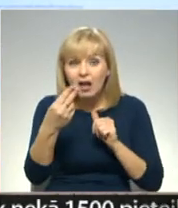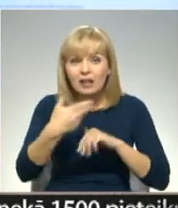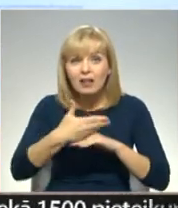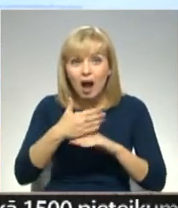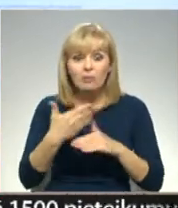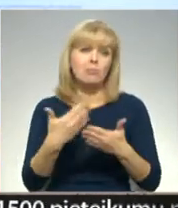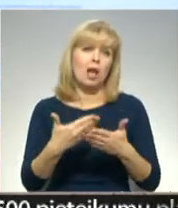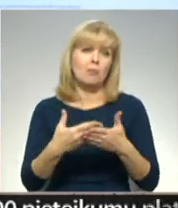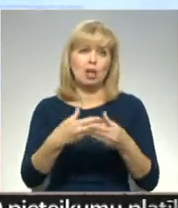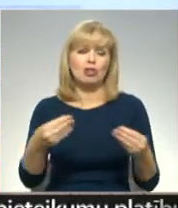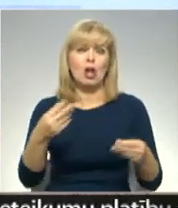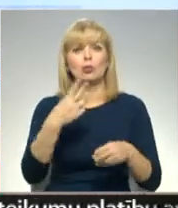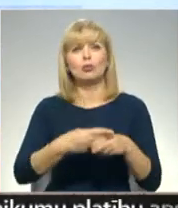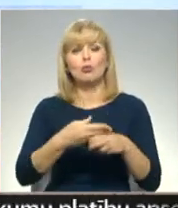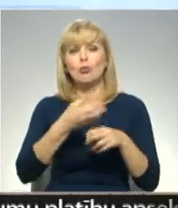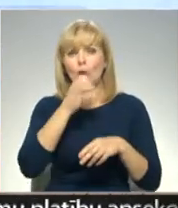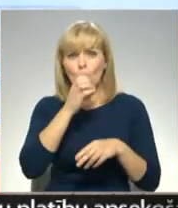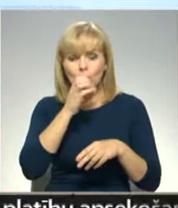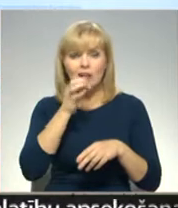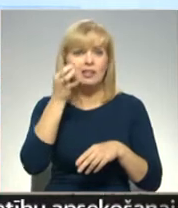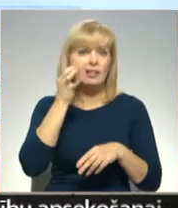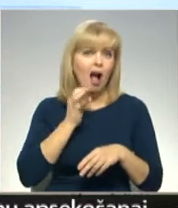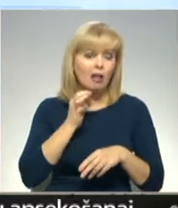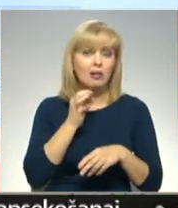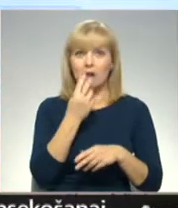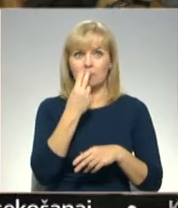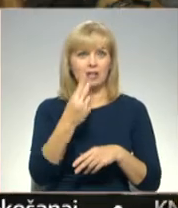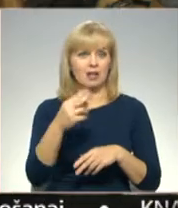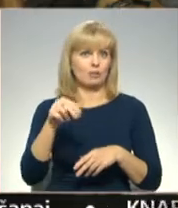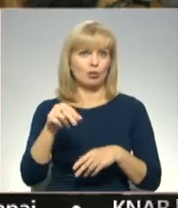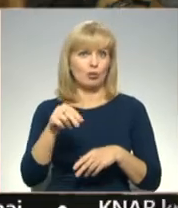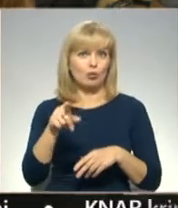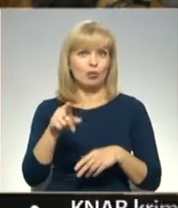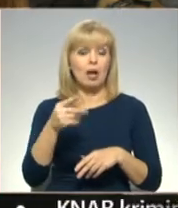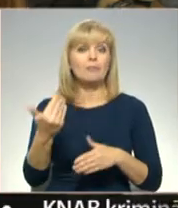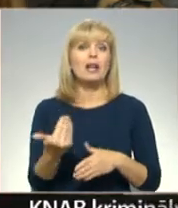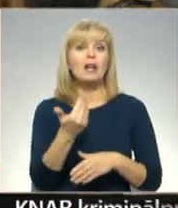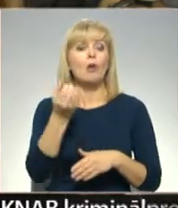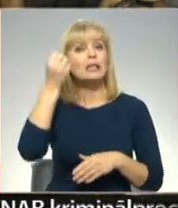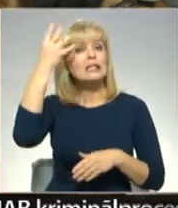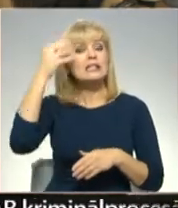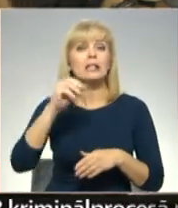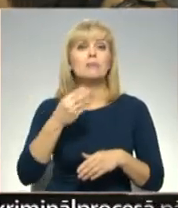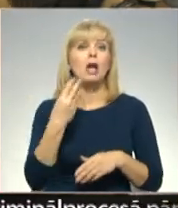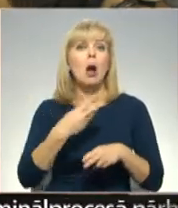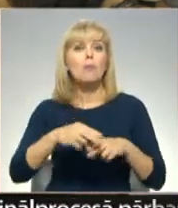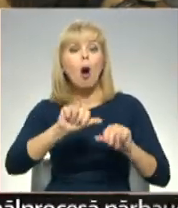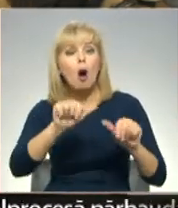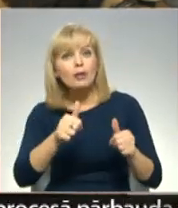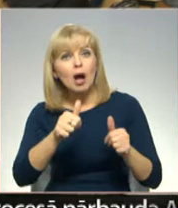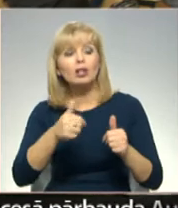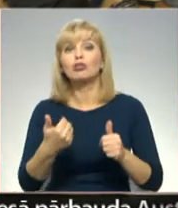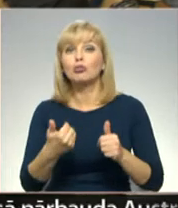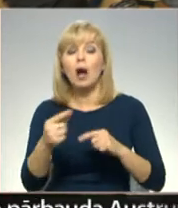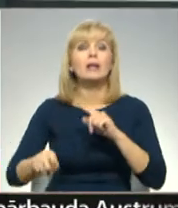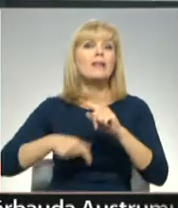iztīstotas cukuram ūdeni, mums ir salcūdenis, bet mēs neredzam šo cukuru. Jaunais izglītības modelis no šīs dienas līdz pat nākamā